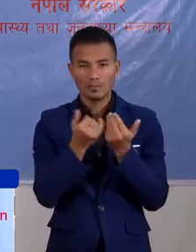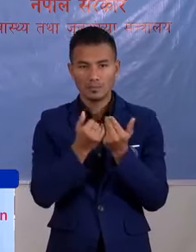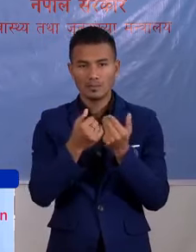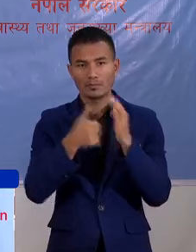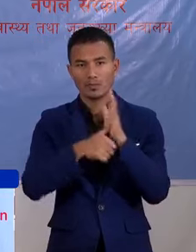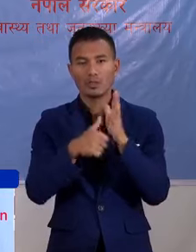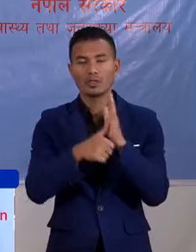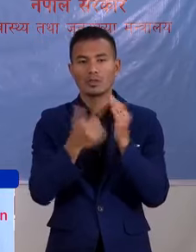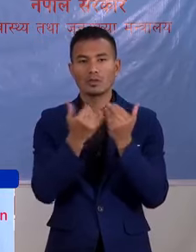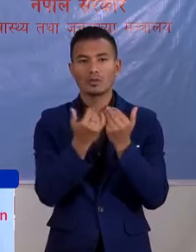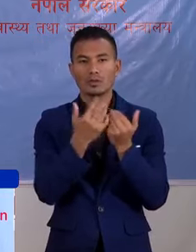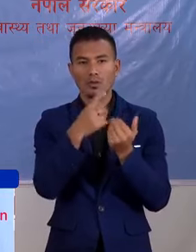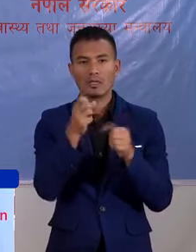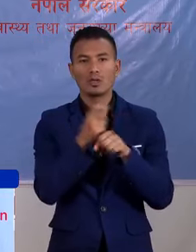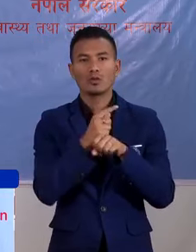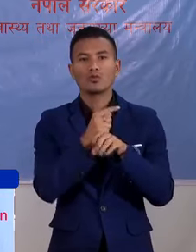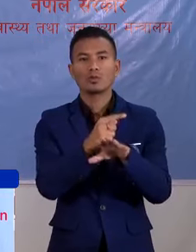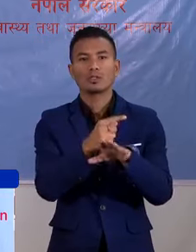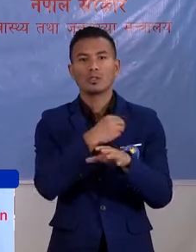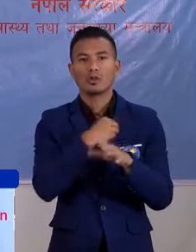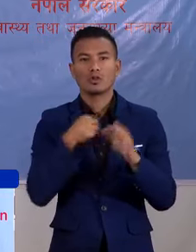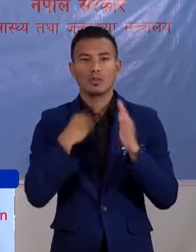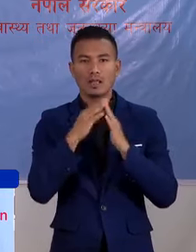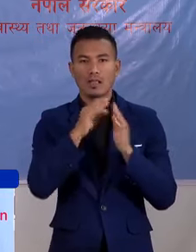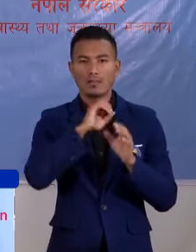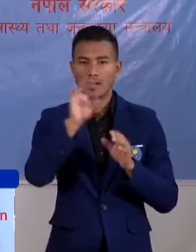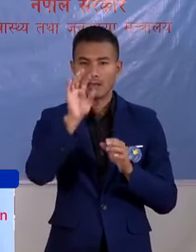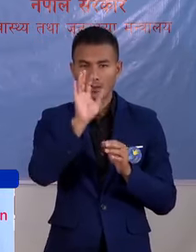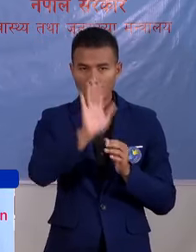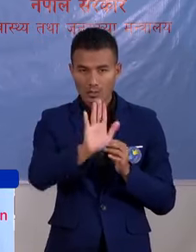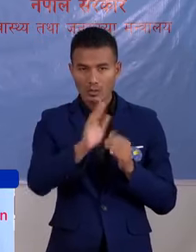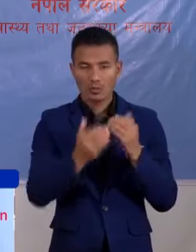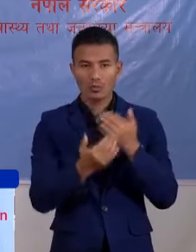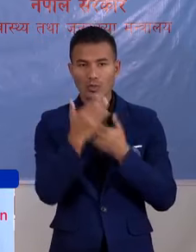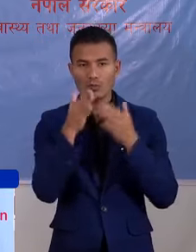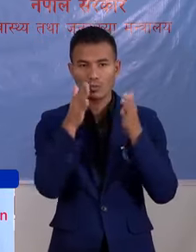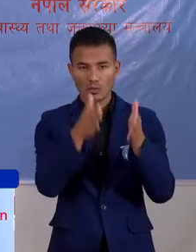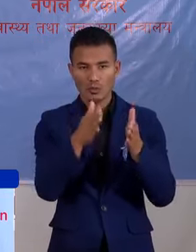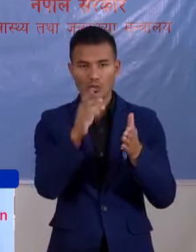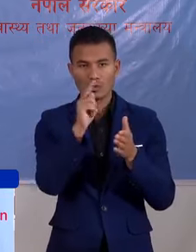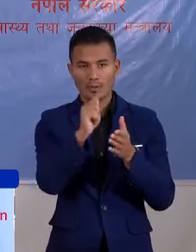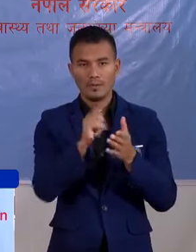परेक्शन को लागी कोशी अस्पताल मा पठाई हो को यो उदहाइपूर को